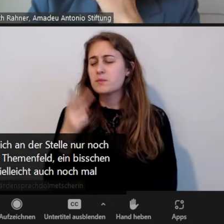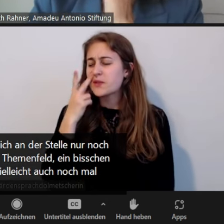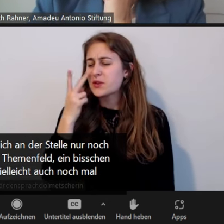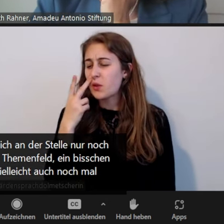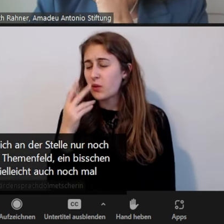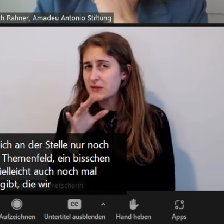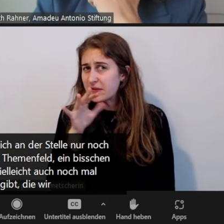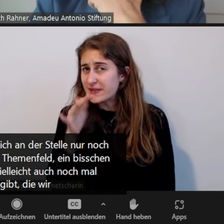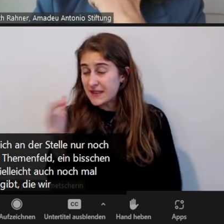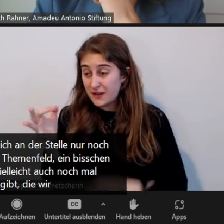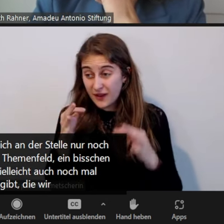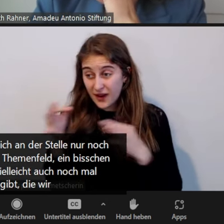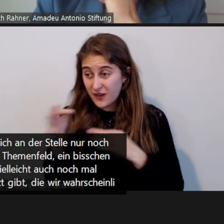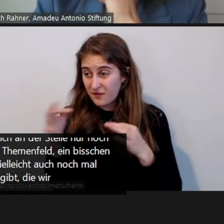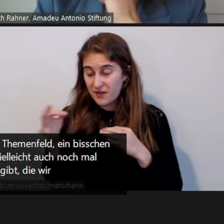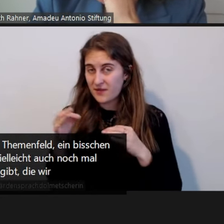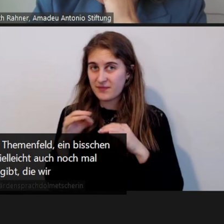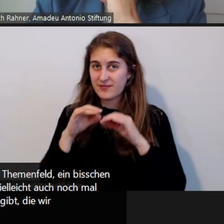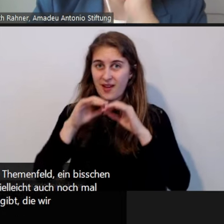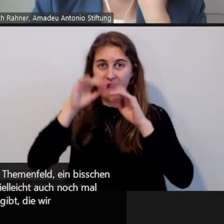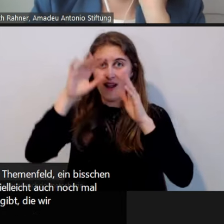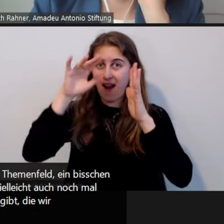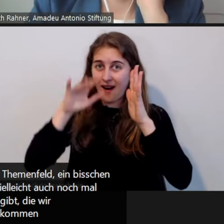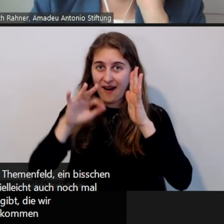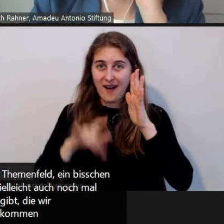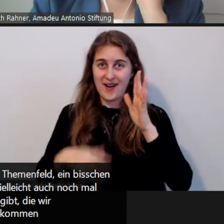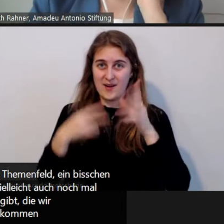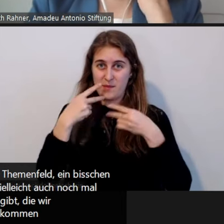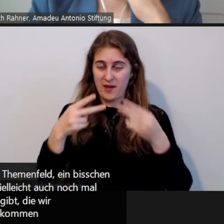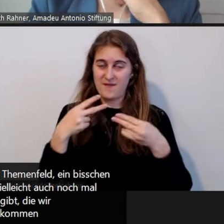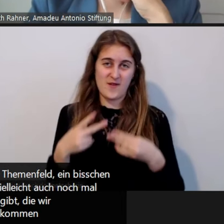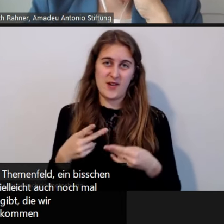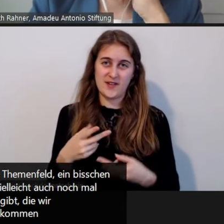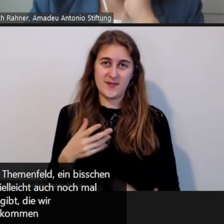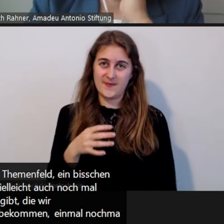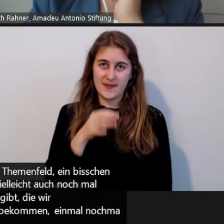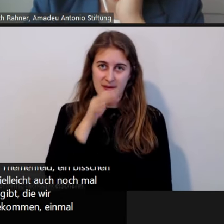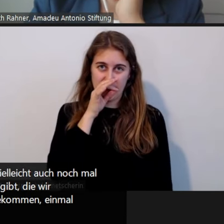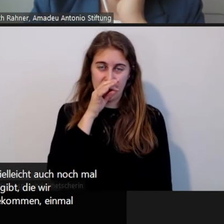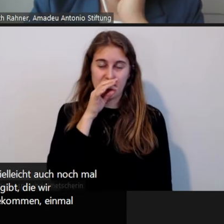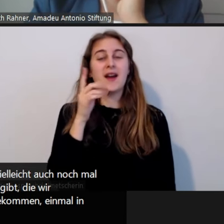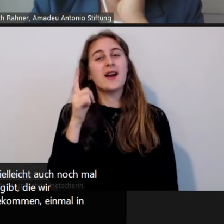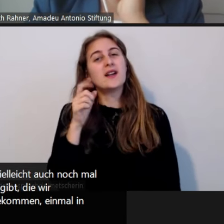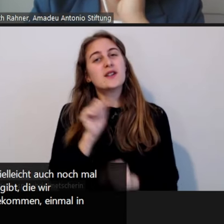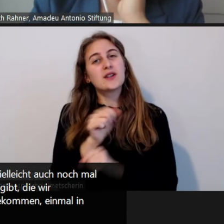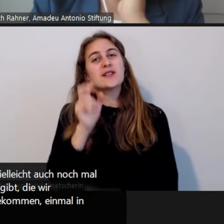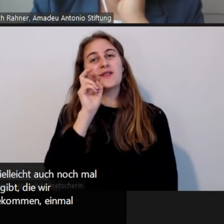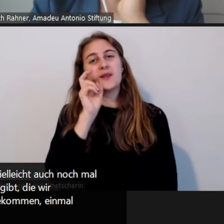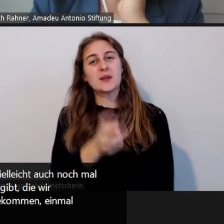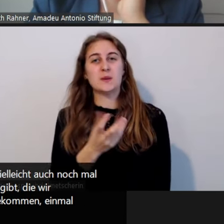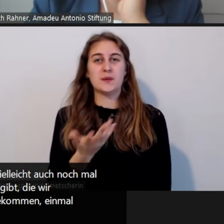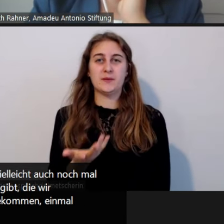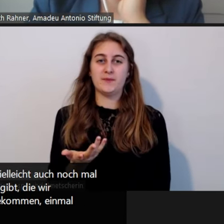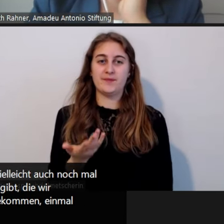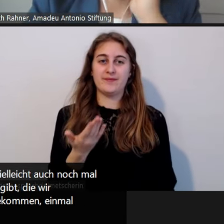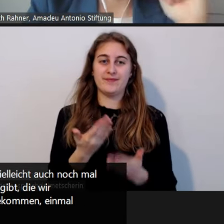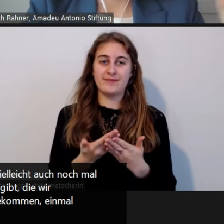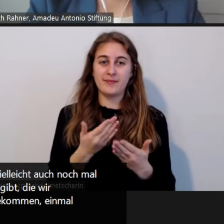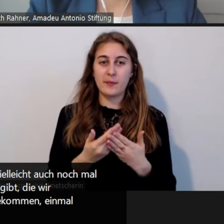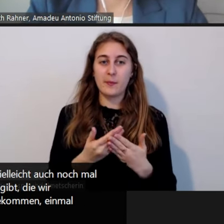Fragen jetzt gibt, die wir wahrscheinlich nicht mehr alle beantwortet bekommen. Einmal noch mal in Richtung Tini,